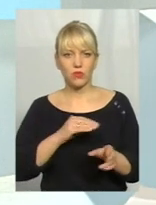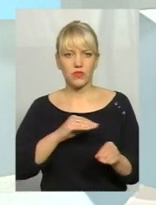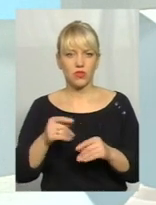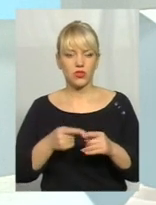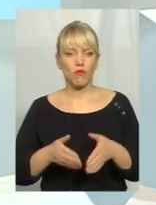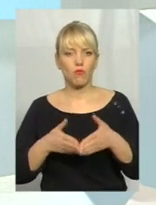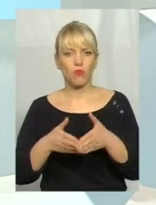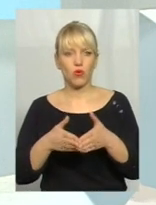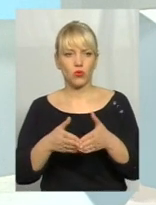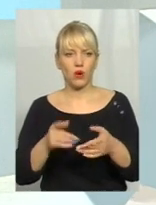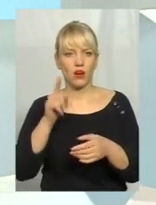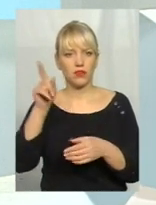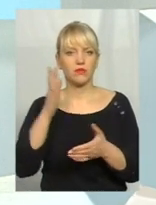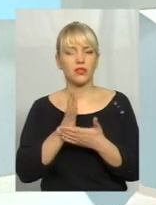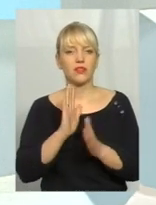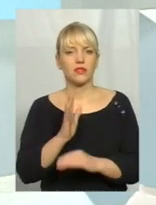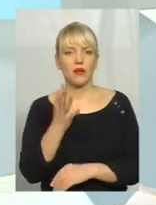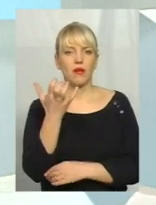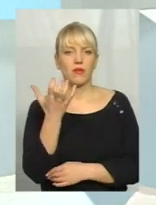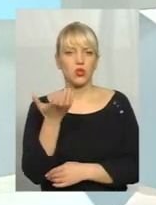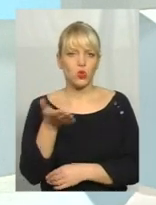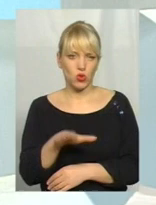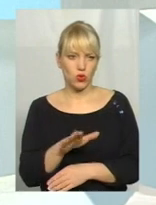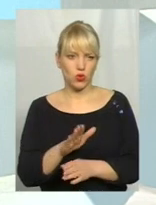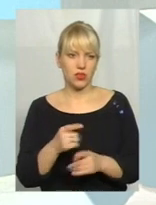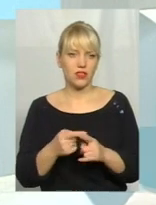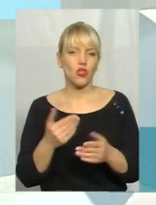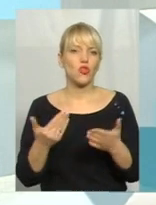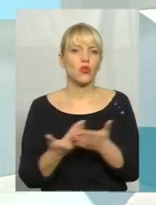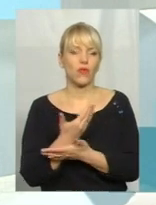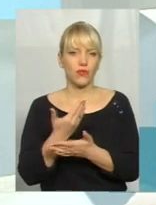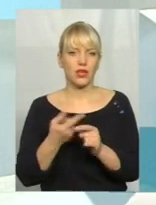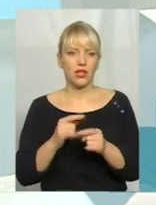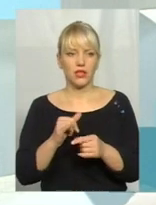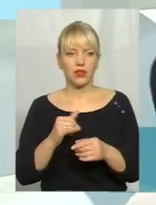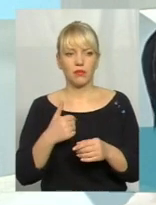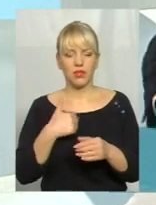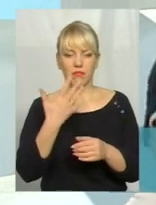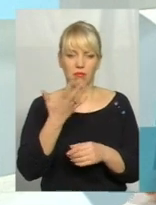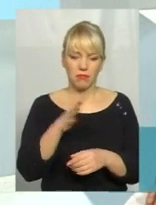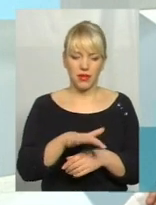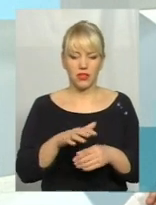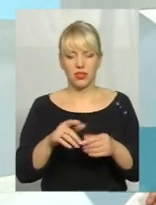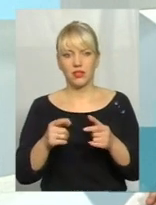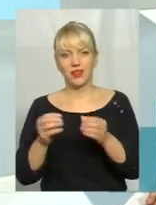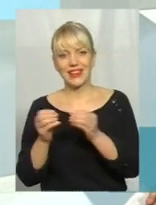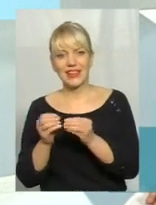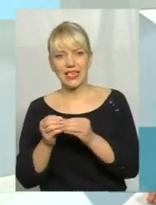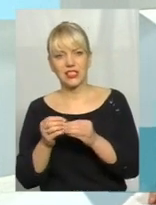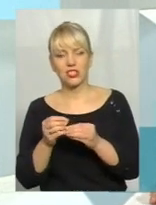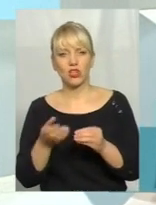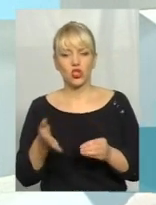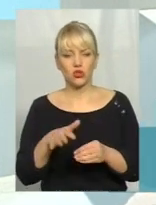Лісабон встановлює близько 500 штук таких. Тобто процес там теж проходить такий. Відповідно ми від п'яти до десяти контейнерів встановимо. І